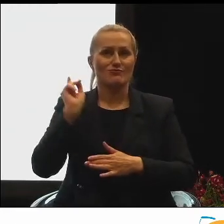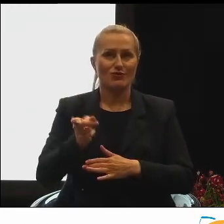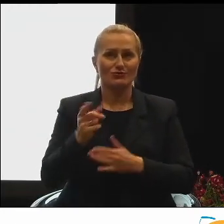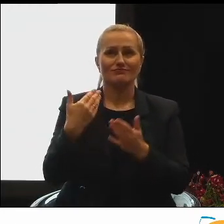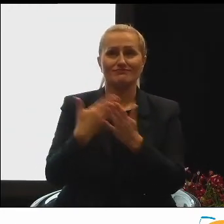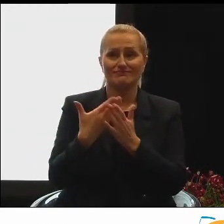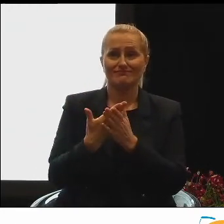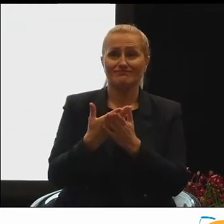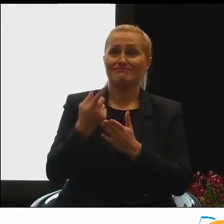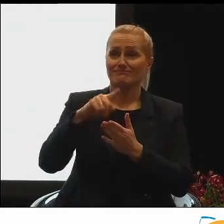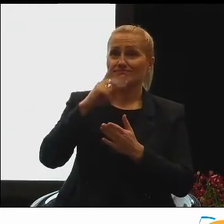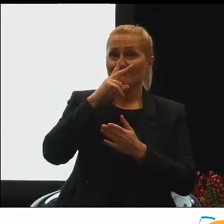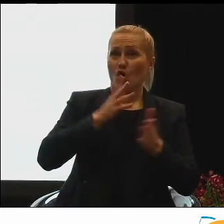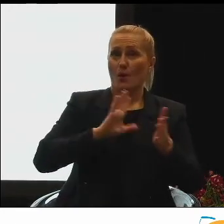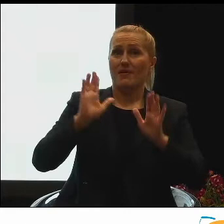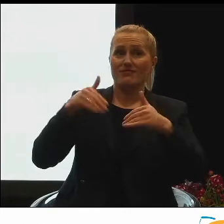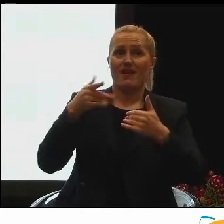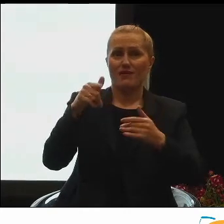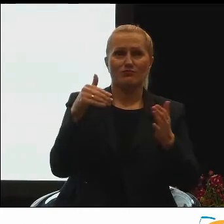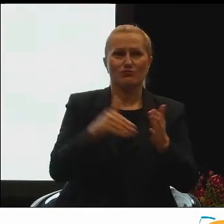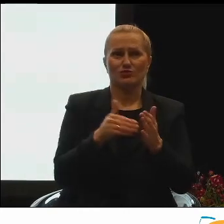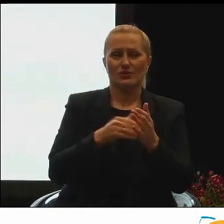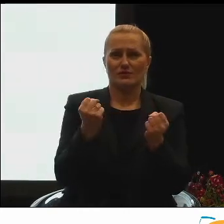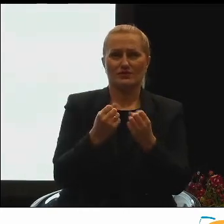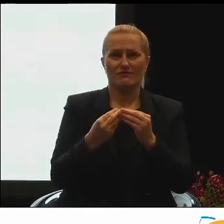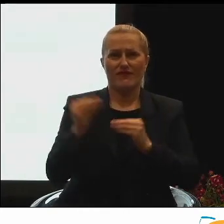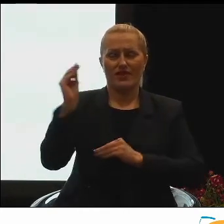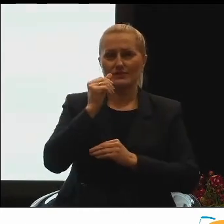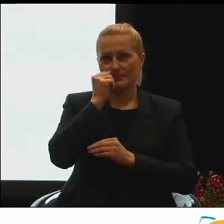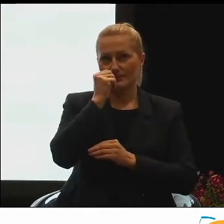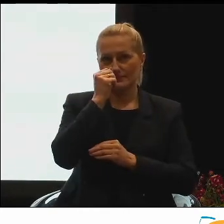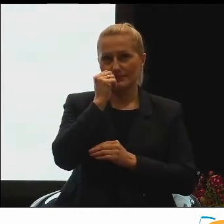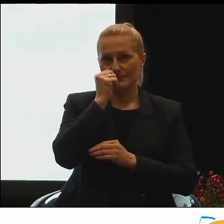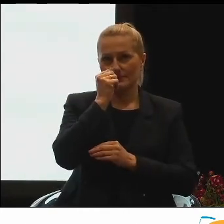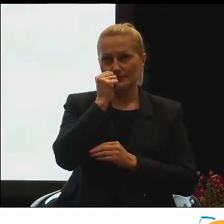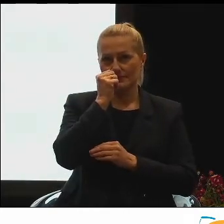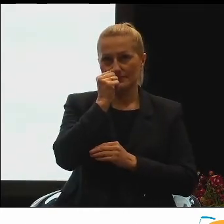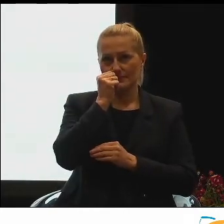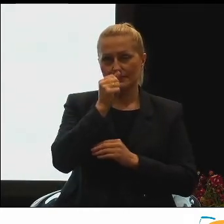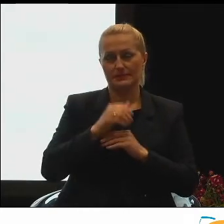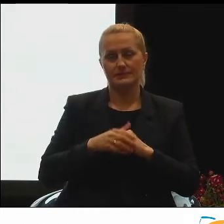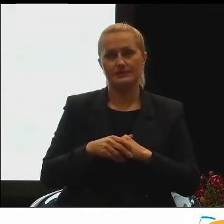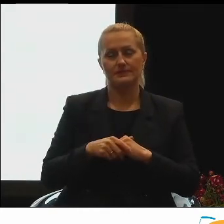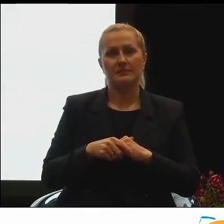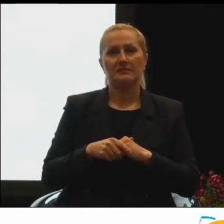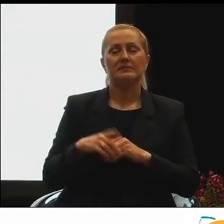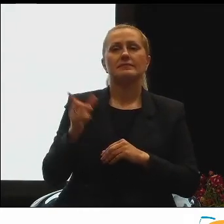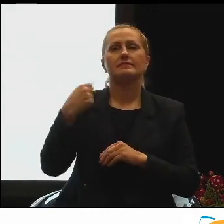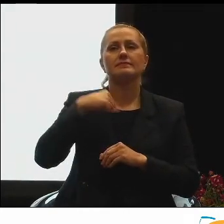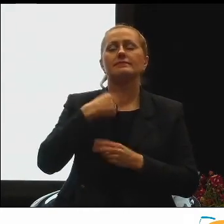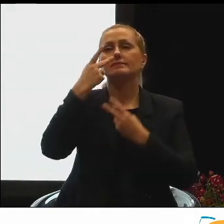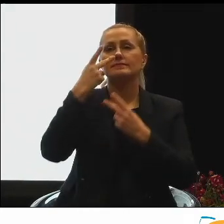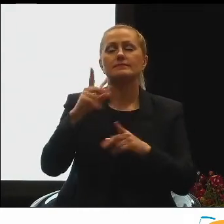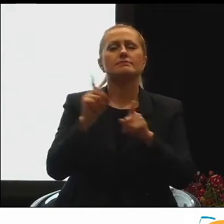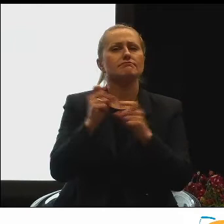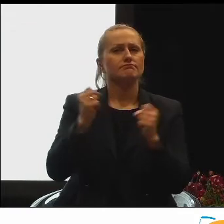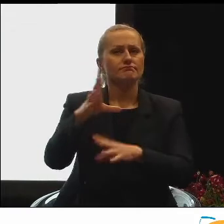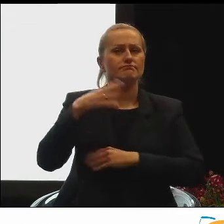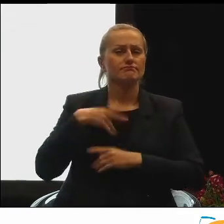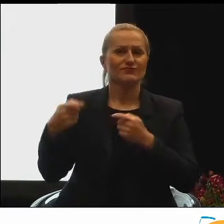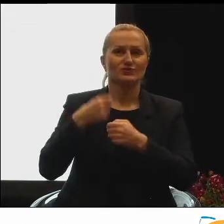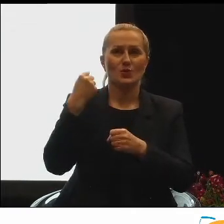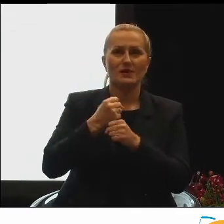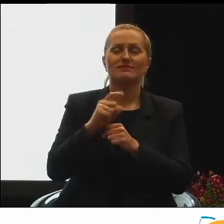coraz większa. Więc tutaj, jakkolwiek widzimy i nawet bardzo mocno współpracujemy, tutaj